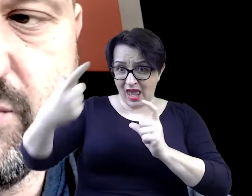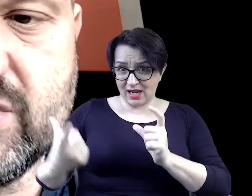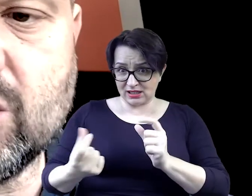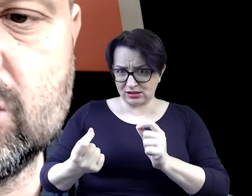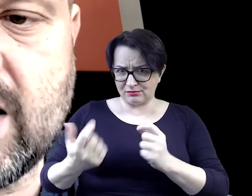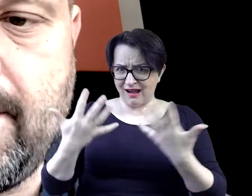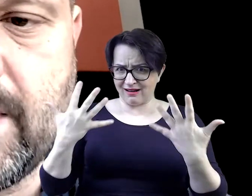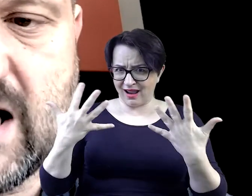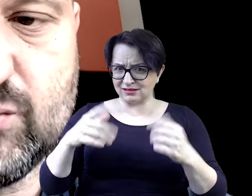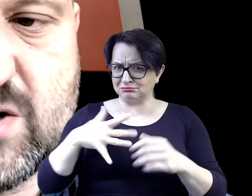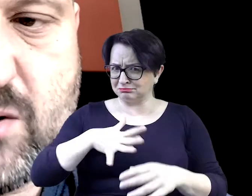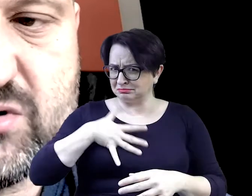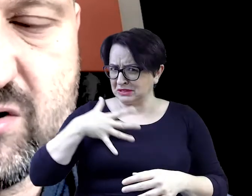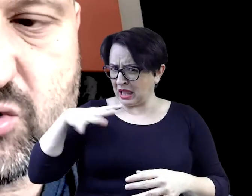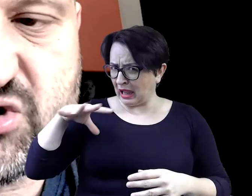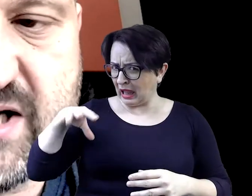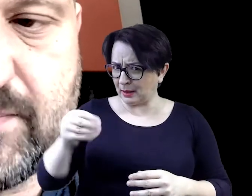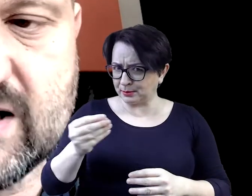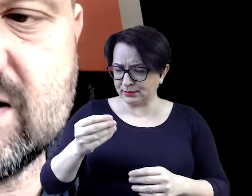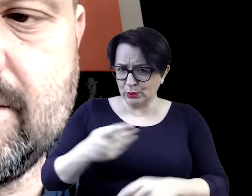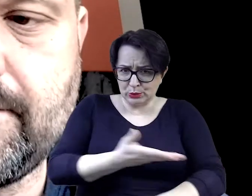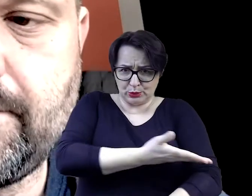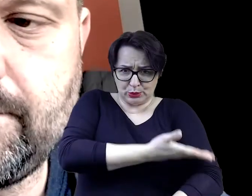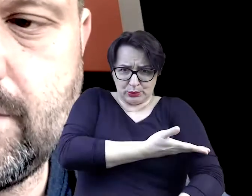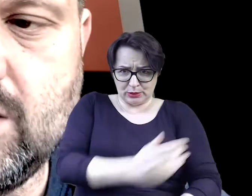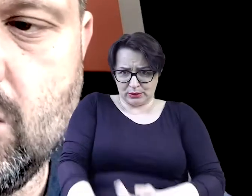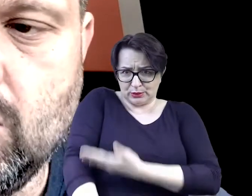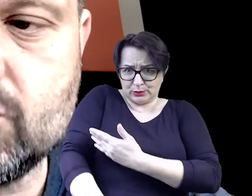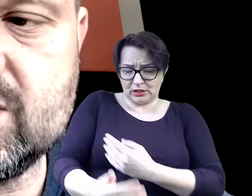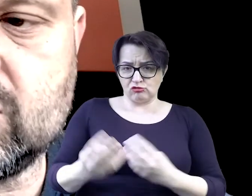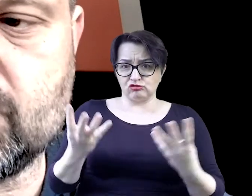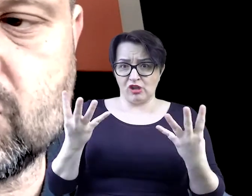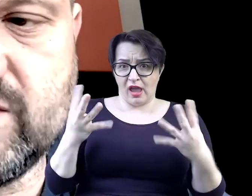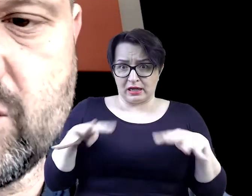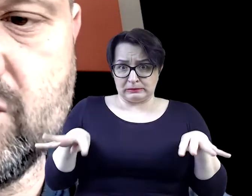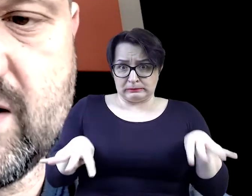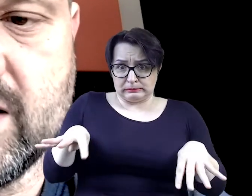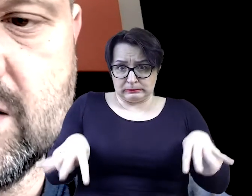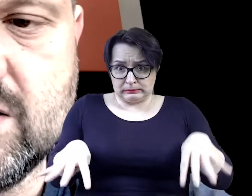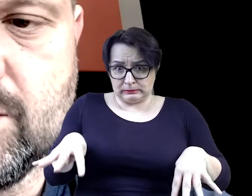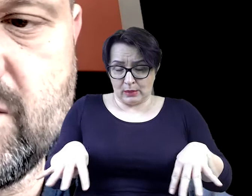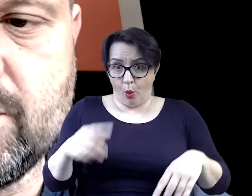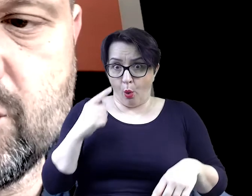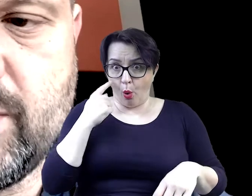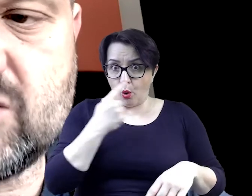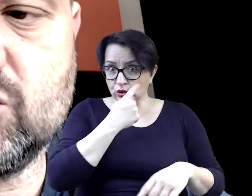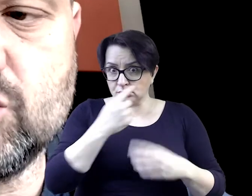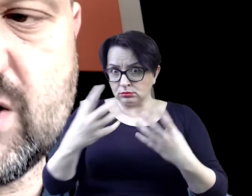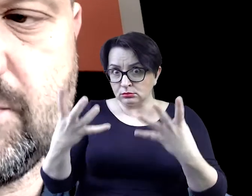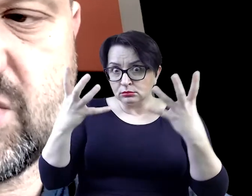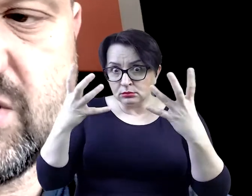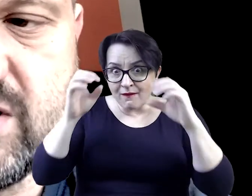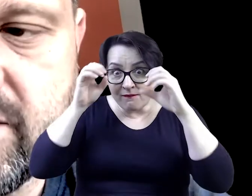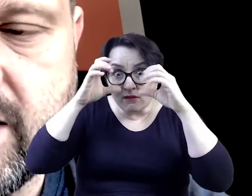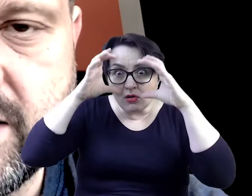Były krótkie A dłonie miały tylko cztery palce Oczy za to przykuwały uwagę Bowiem były bardzo